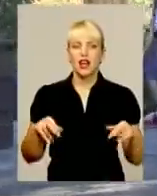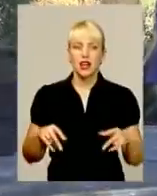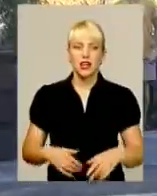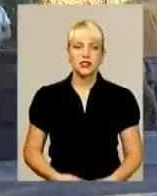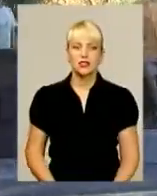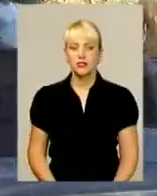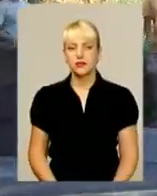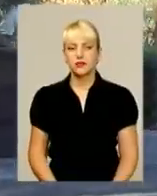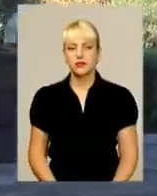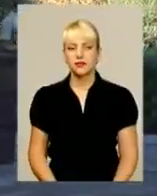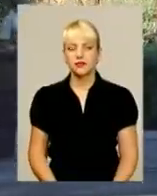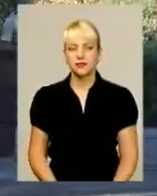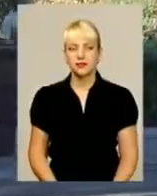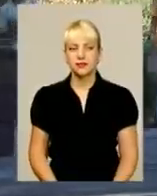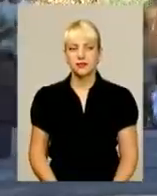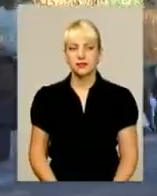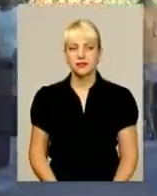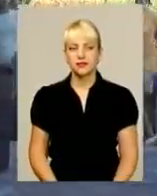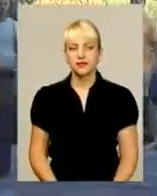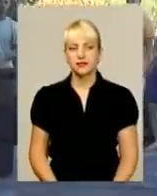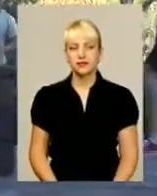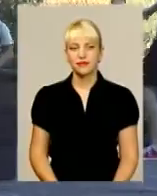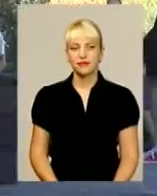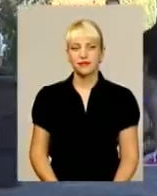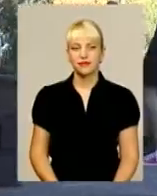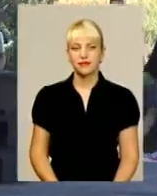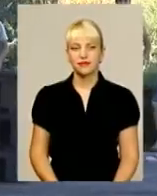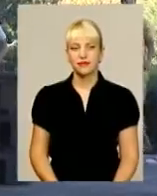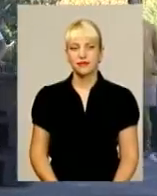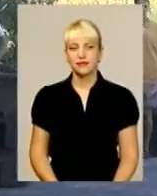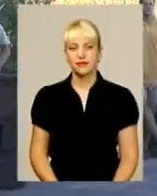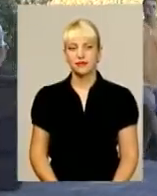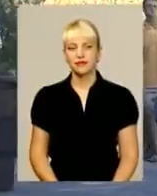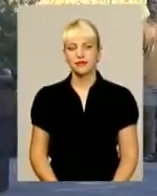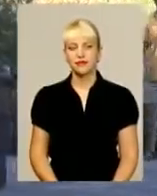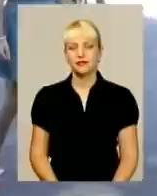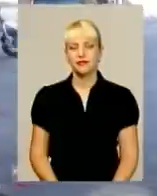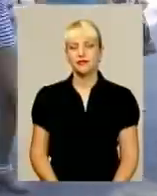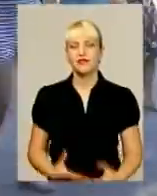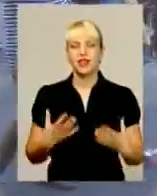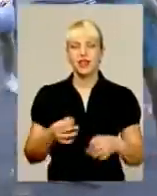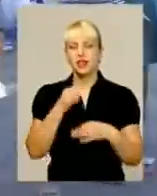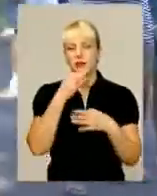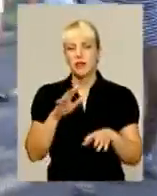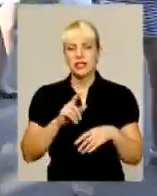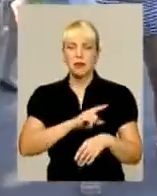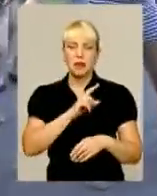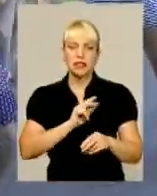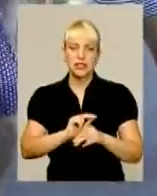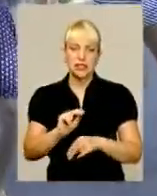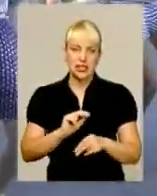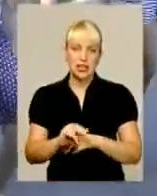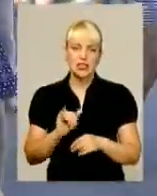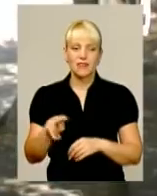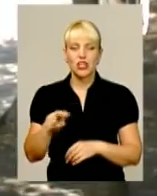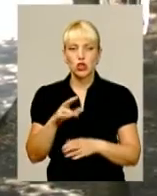а ще безліч майстер-класів, літературні